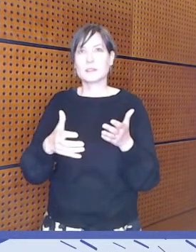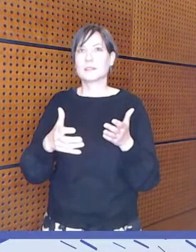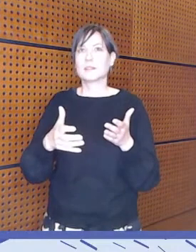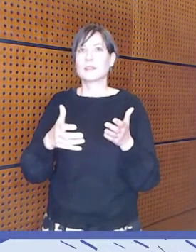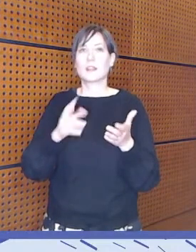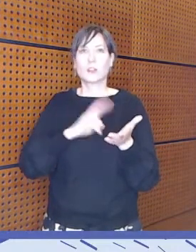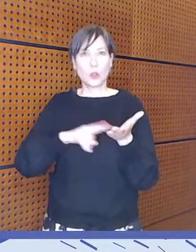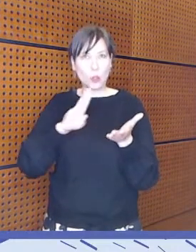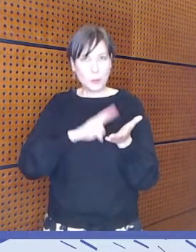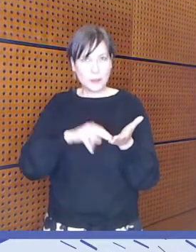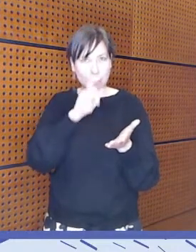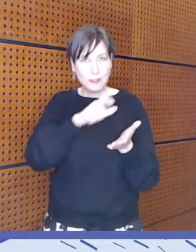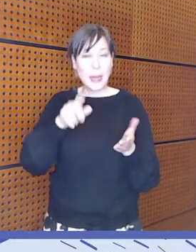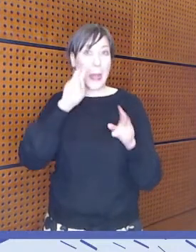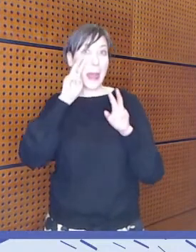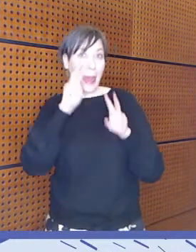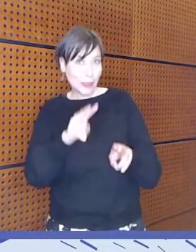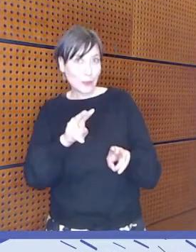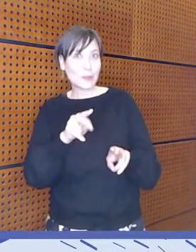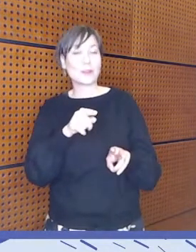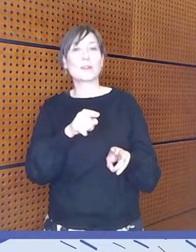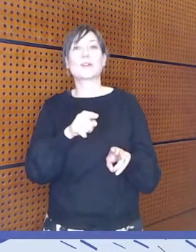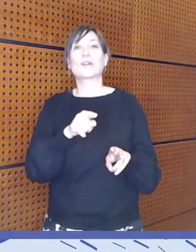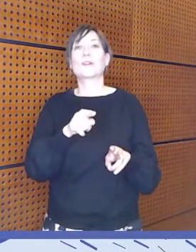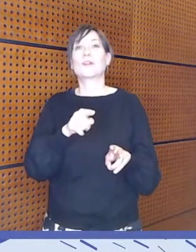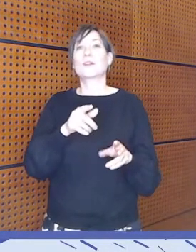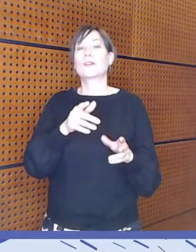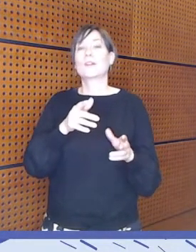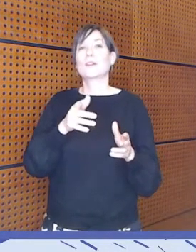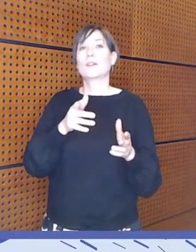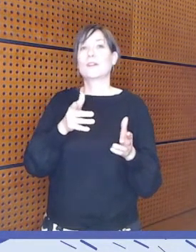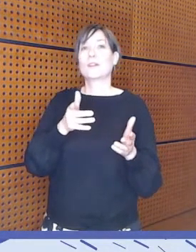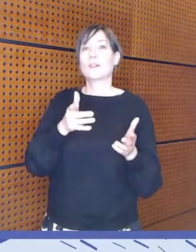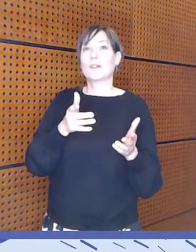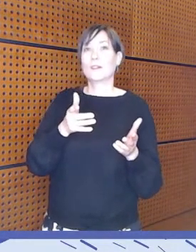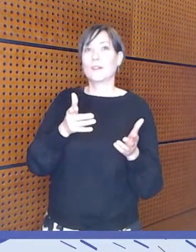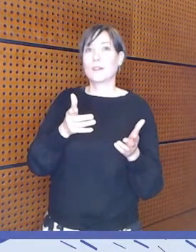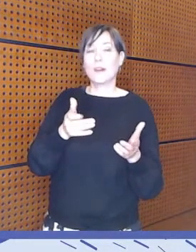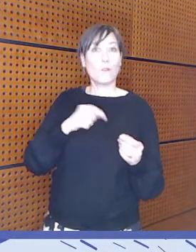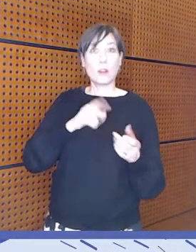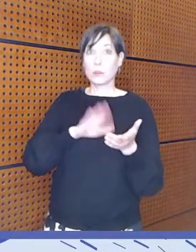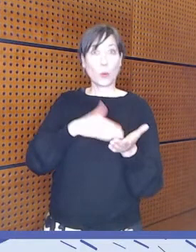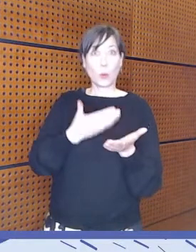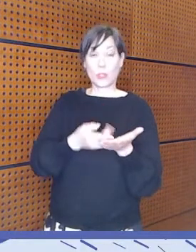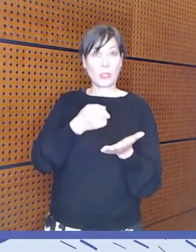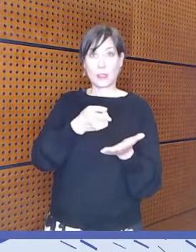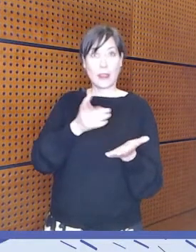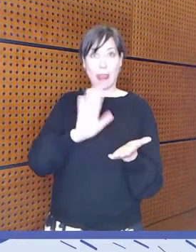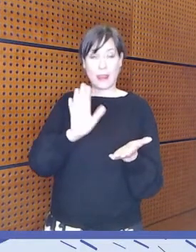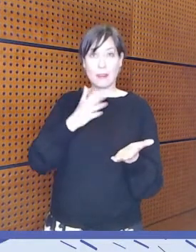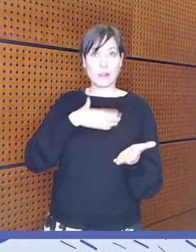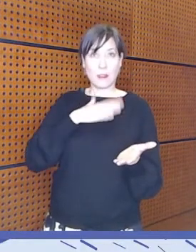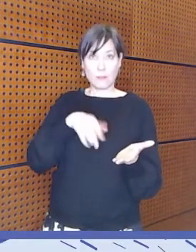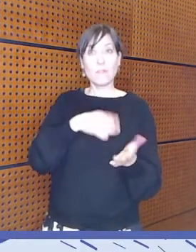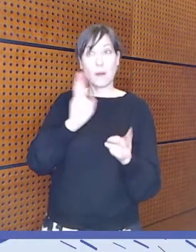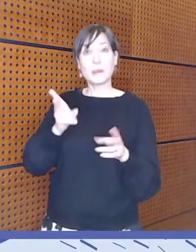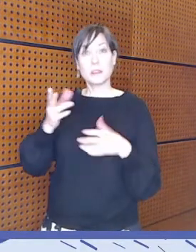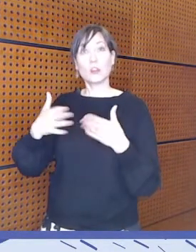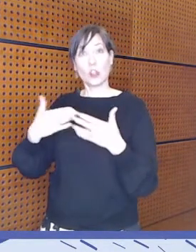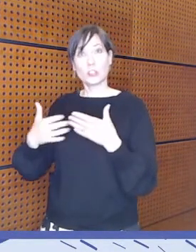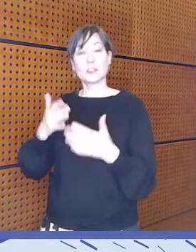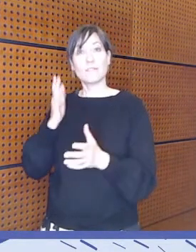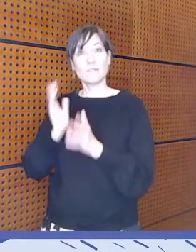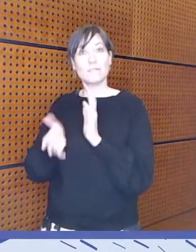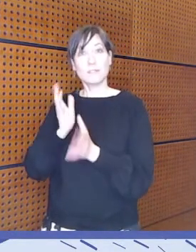viittomankielisiä toimittajia esimerkiksi, että tavallaan he ei välttämättä tarvitse olla tulkiva, vaan ne on ihan töistä ja viittoo